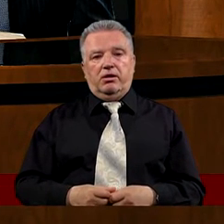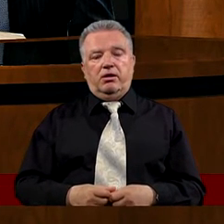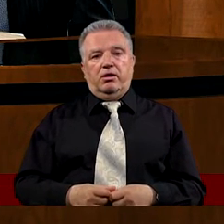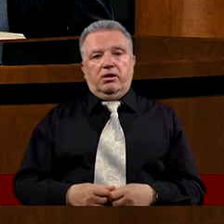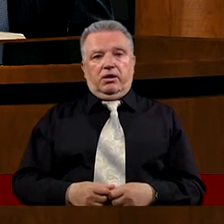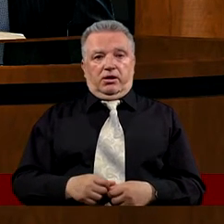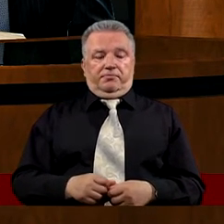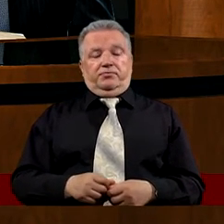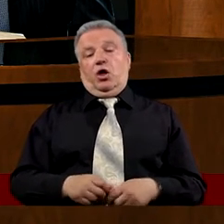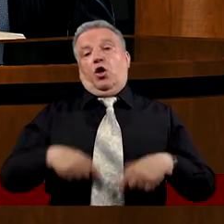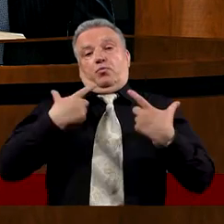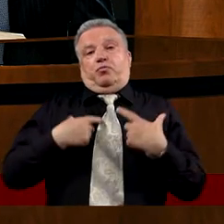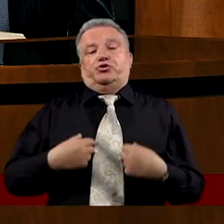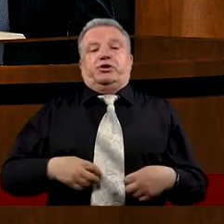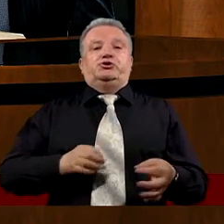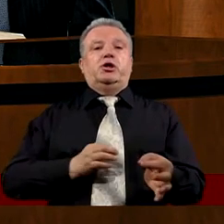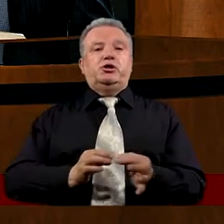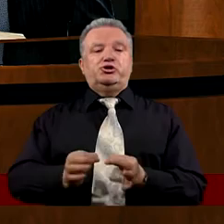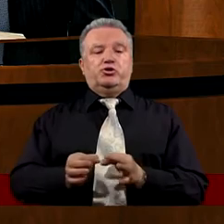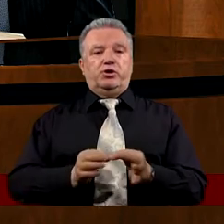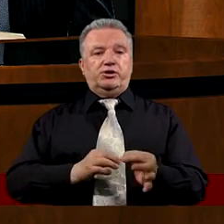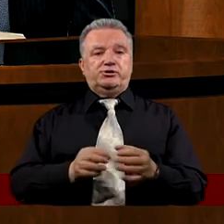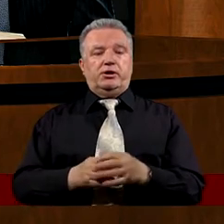Za postać historyczną Na pewno.